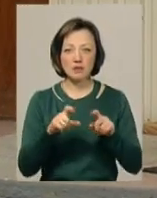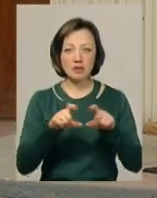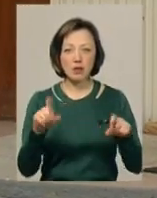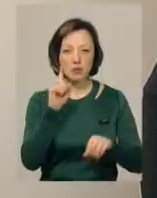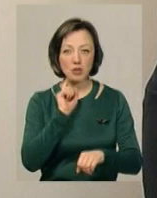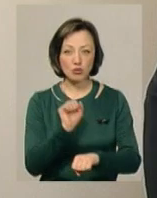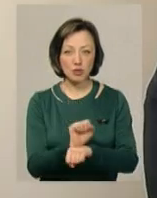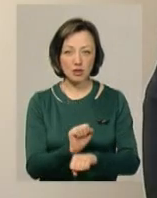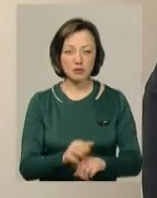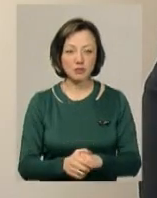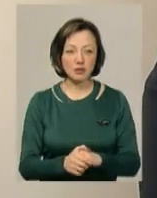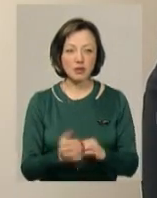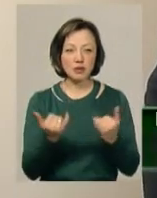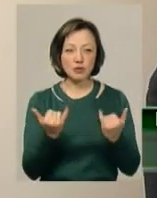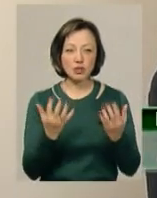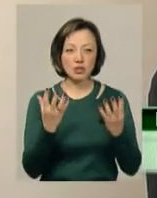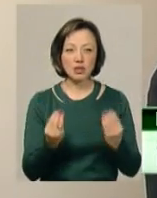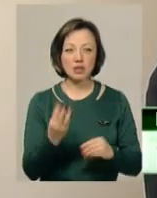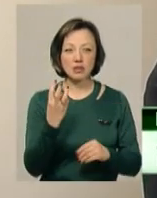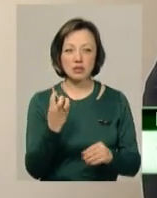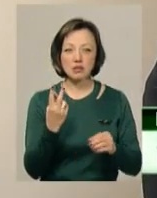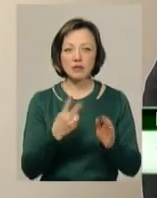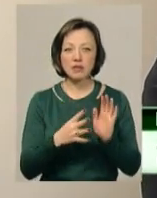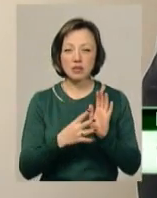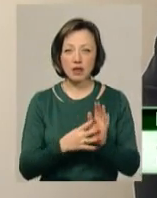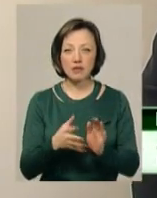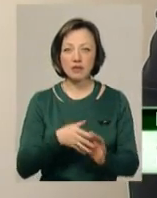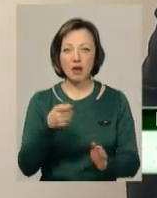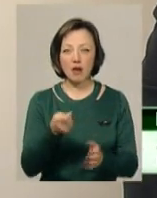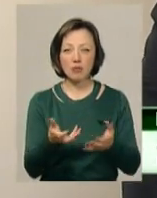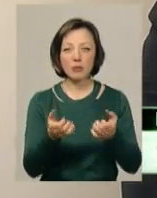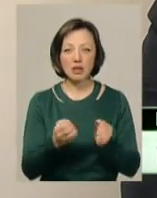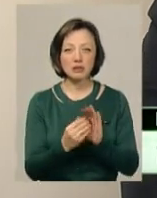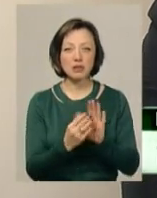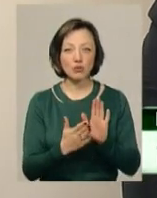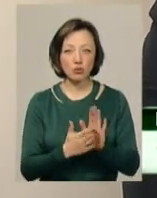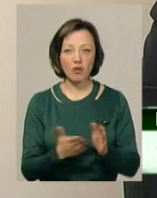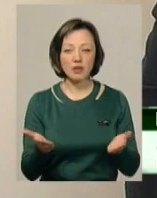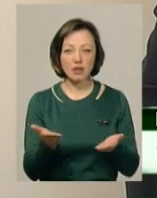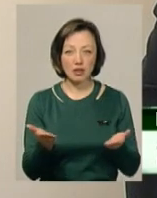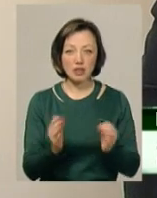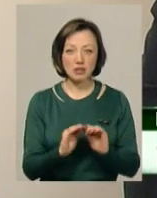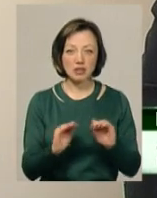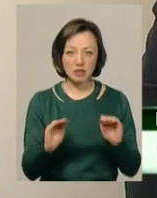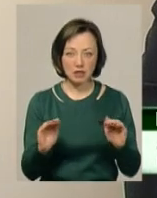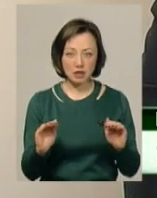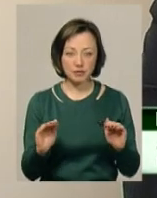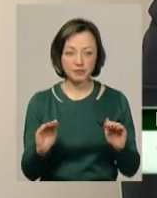призупинили. На сьогоднішній день у нас 329 заяв, вже офіційно прийнятих, зареєстрованих, які дітки